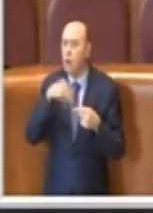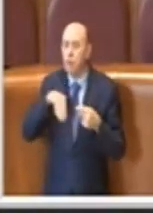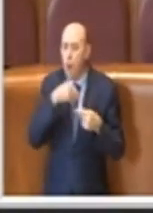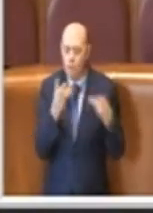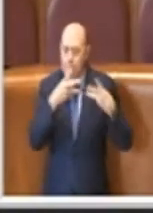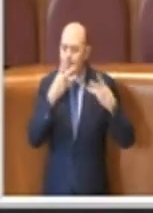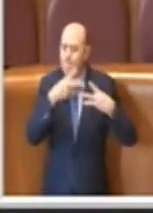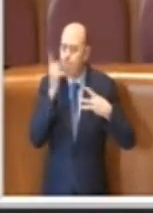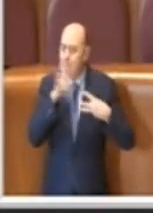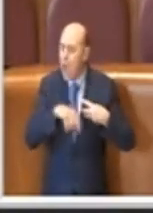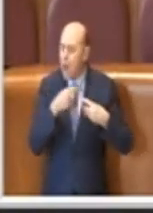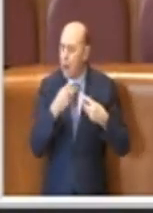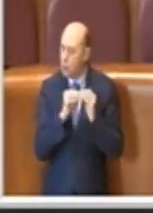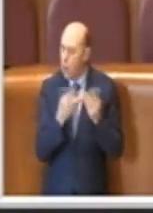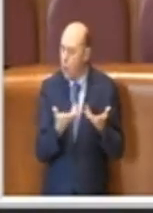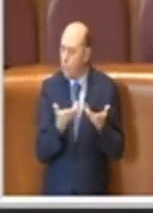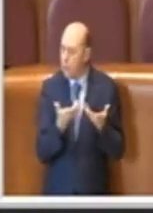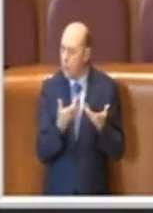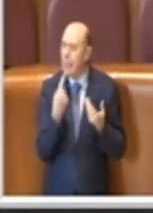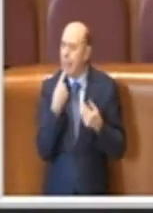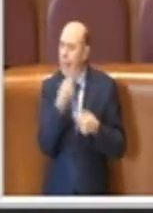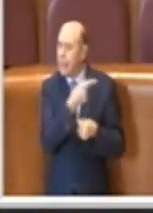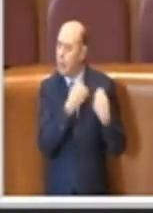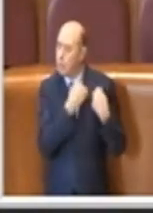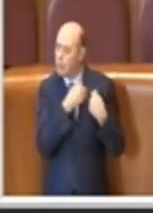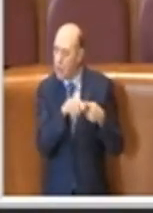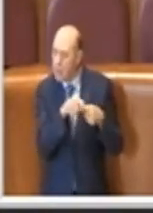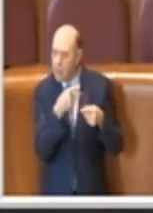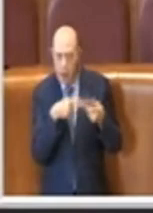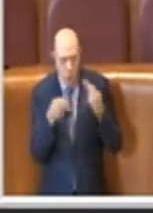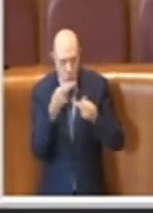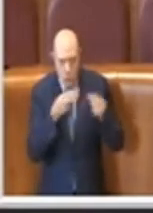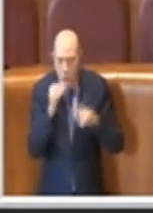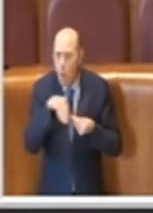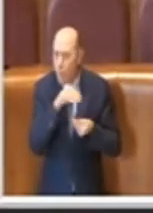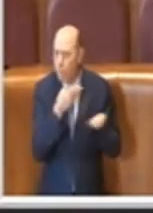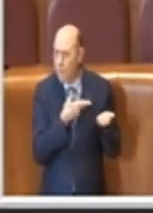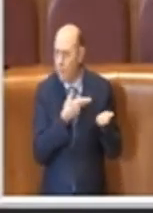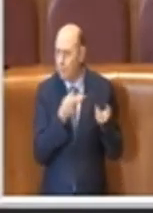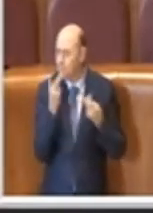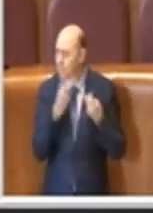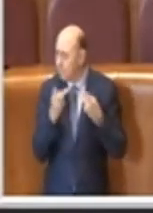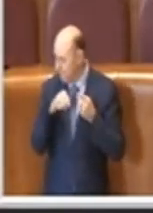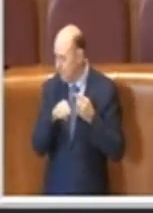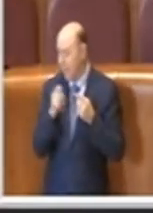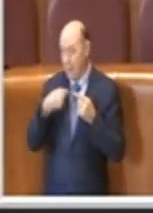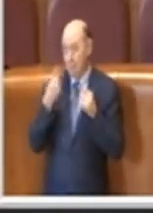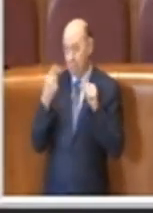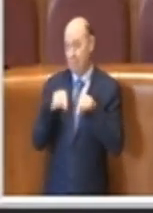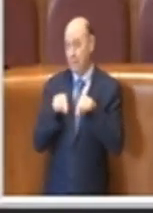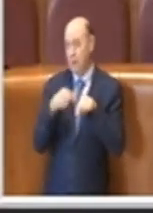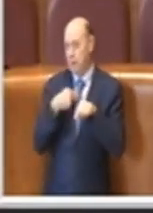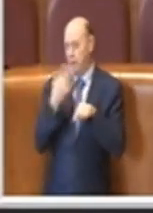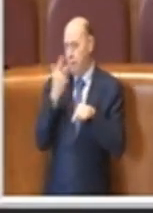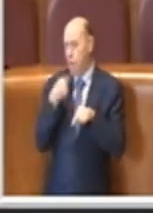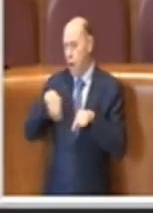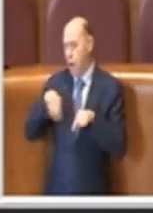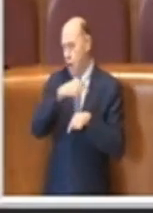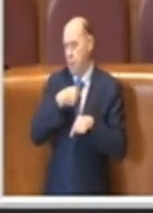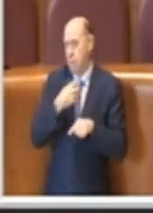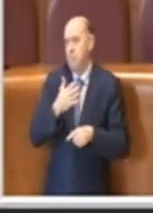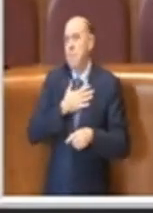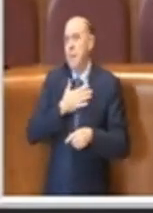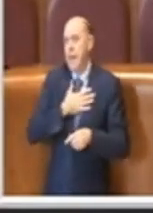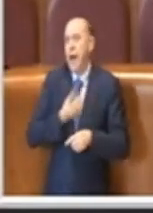si interrompe, di chi è la responsabilità? Allora perché parlo di un voto, di un'espressione mio di